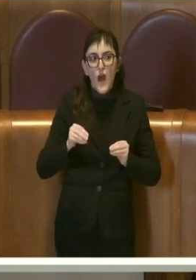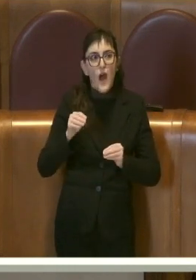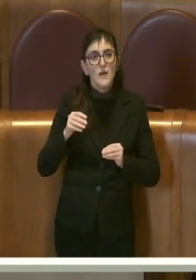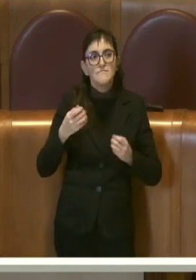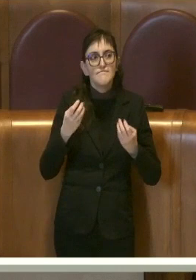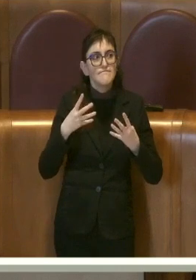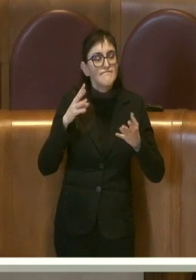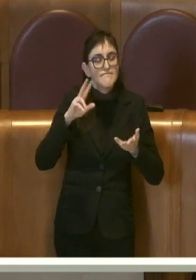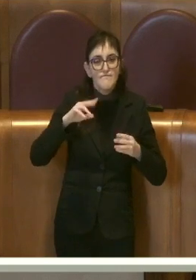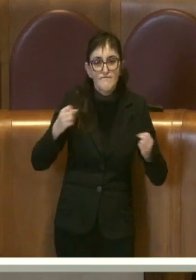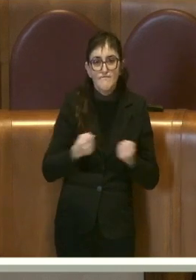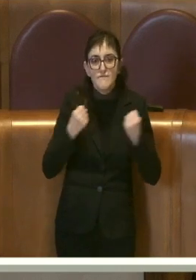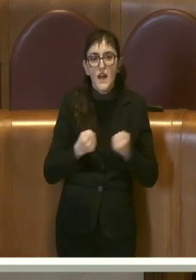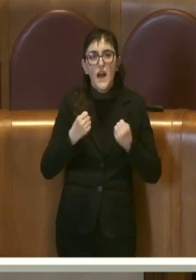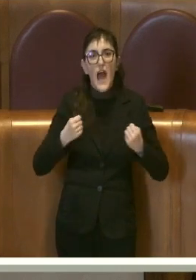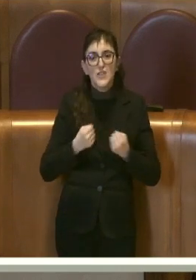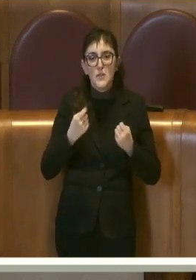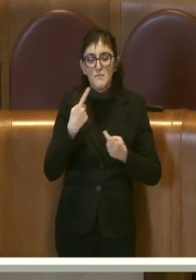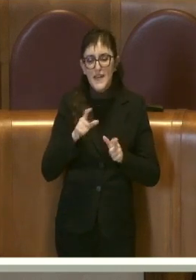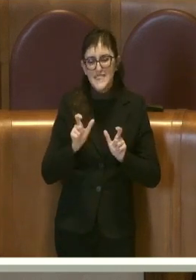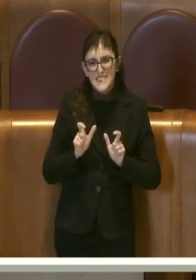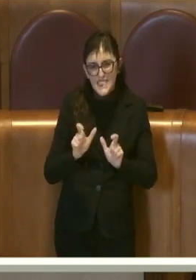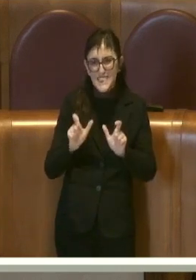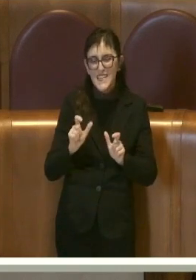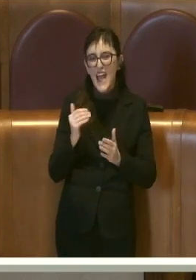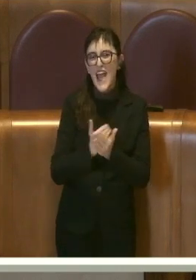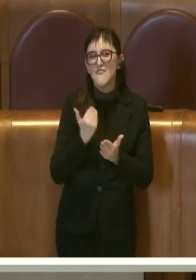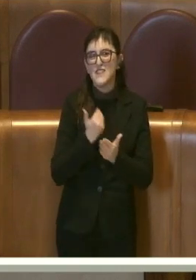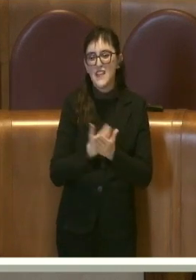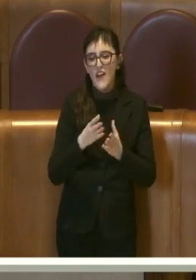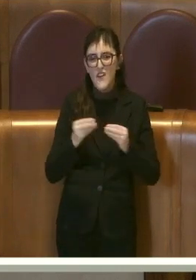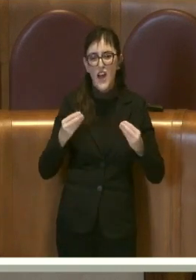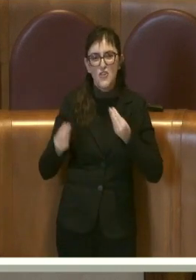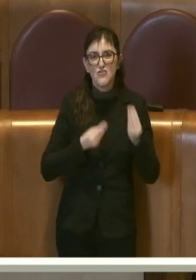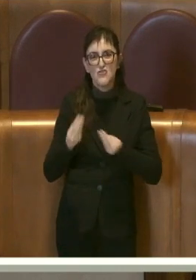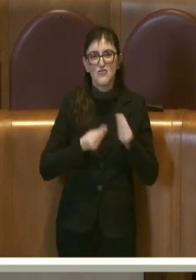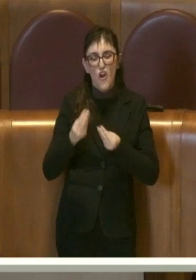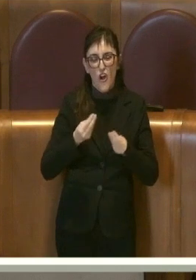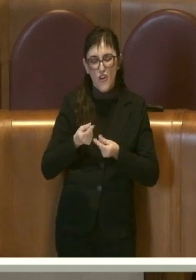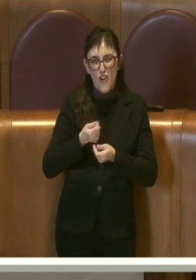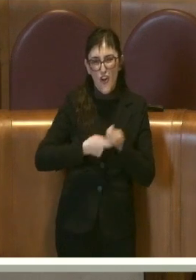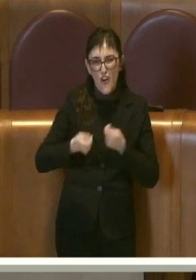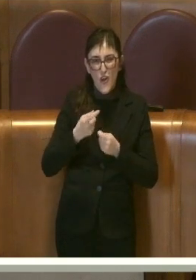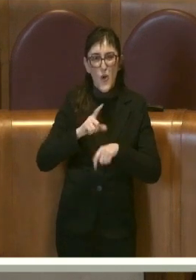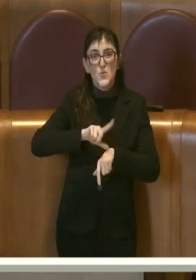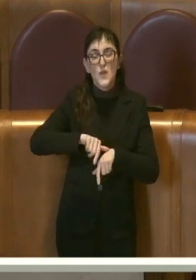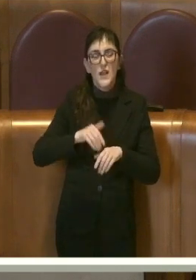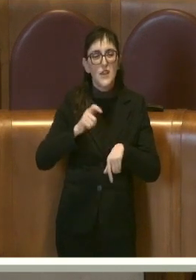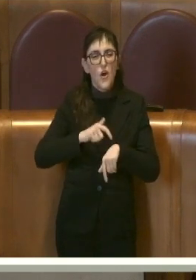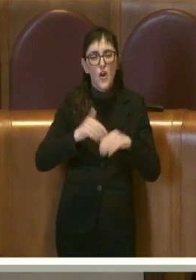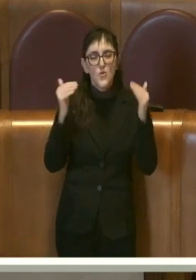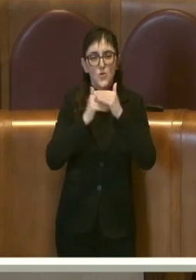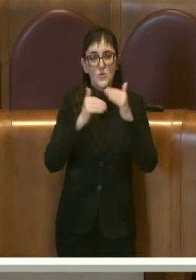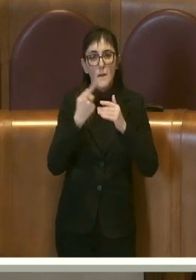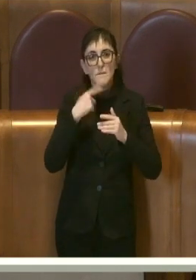inibire attività legate al gioco lescito durante le ore notturne al fine di tutelare gli interessi pubblici in tema di